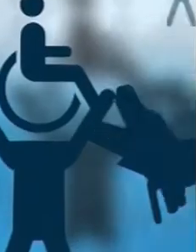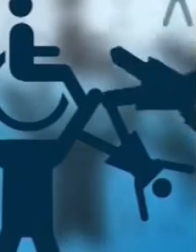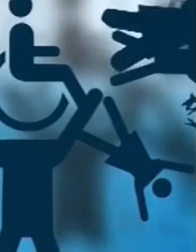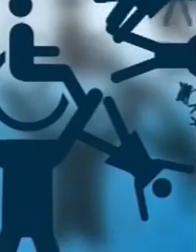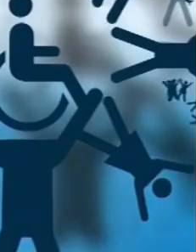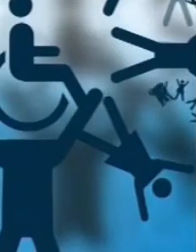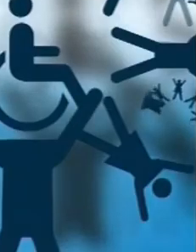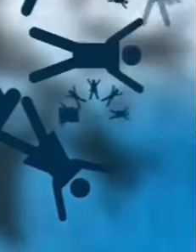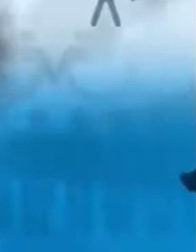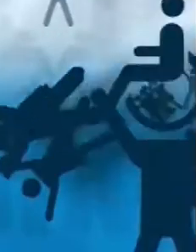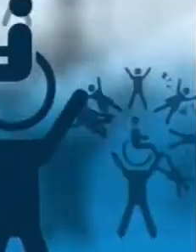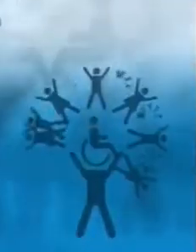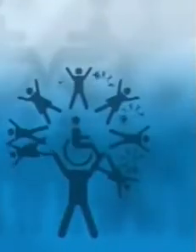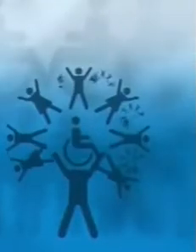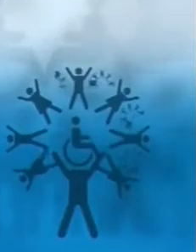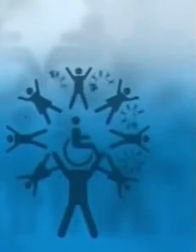Muzika